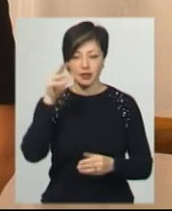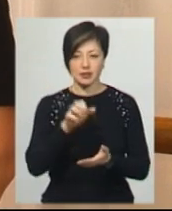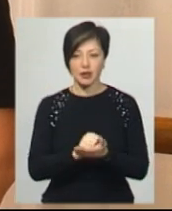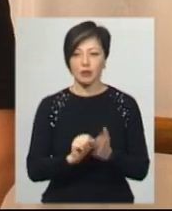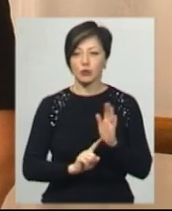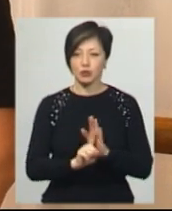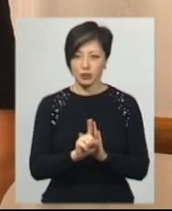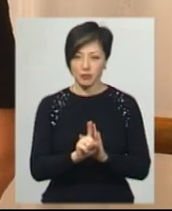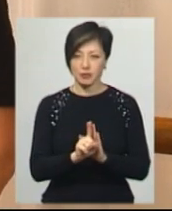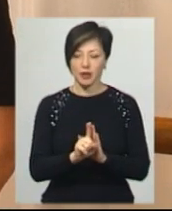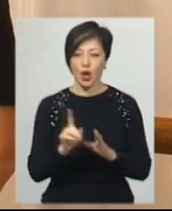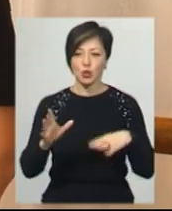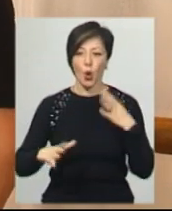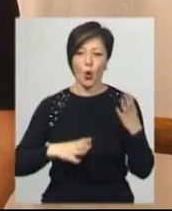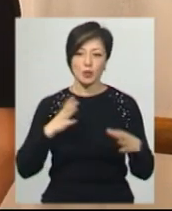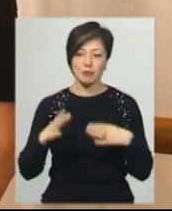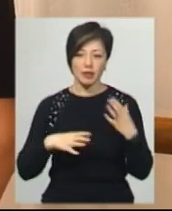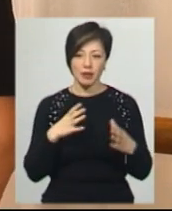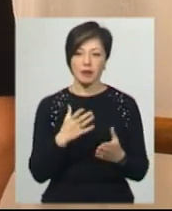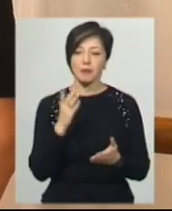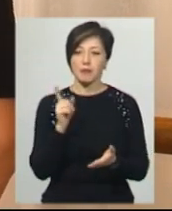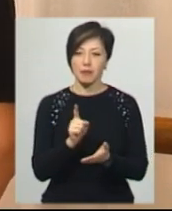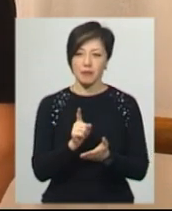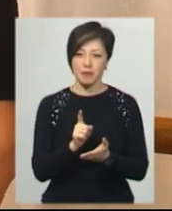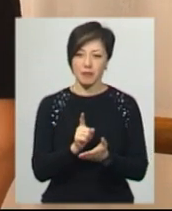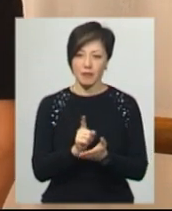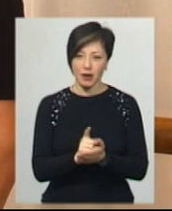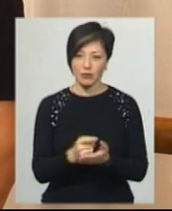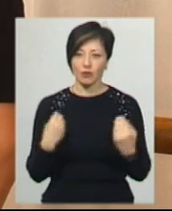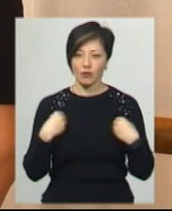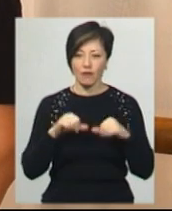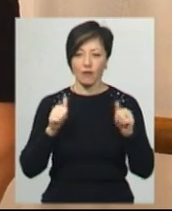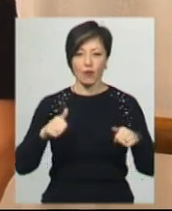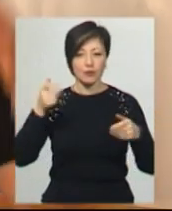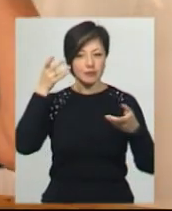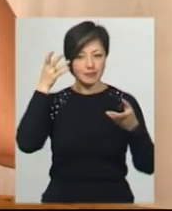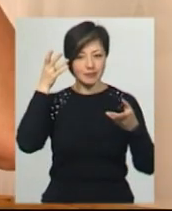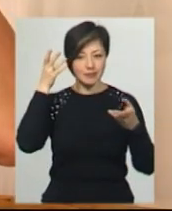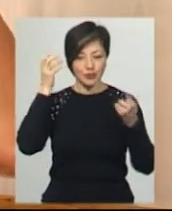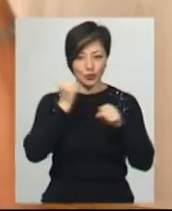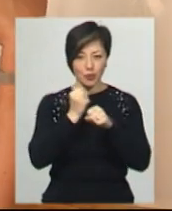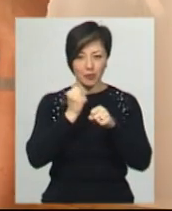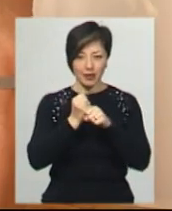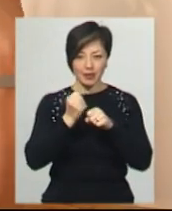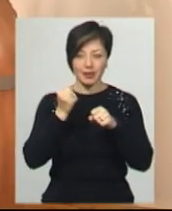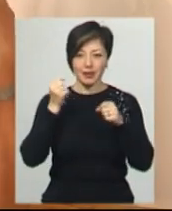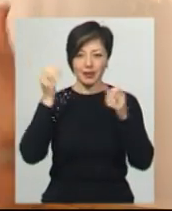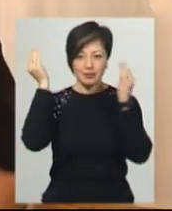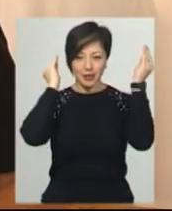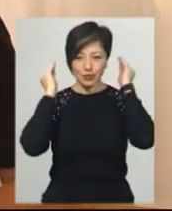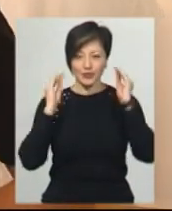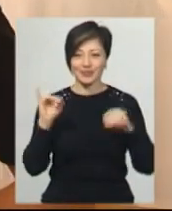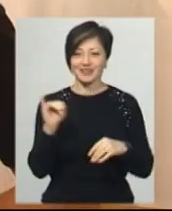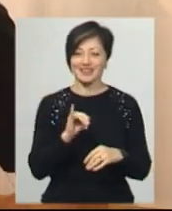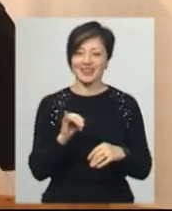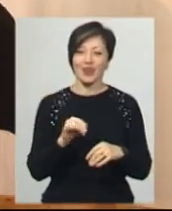почнемо, звичайно, з розмінки. Ви маєте вдіти форму, зробити зачіску. Художній керівник ансамблю «Альборадо»